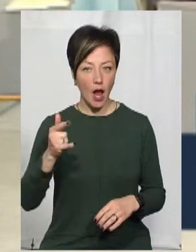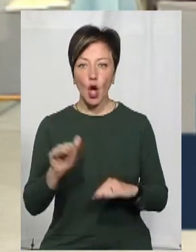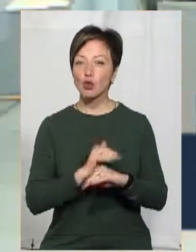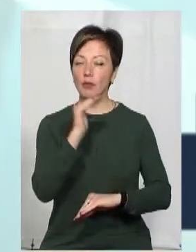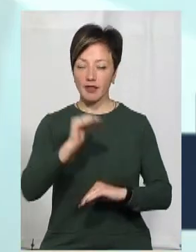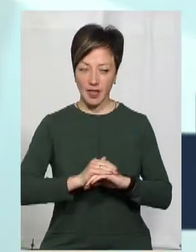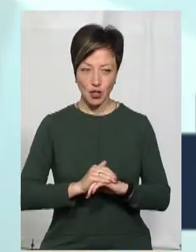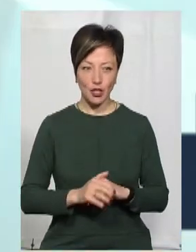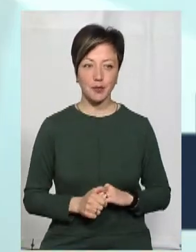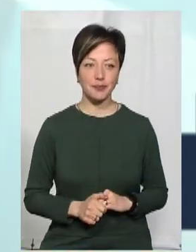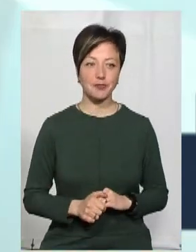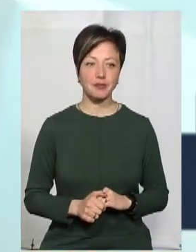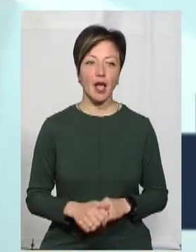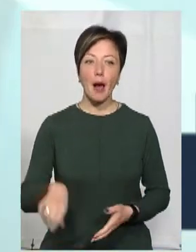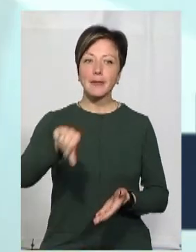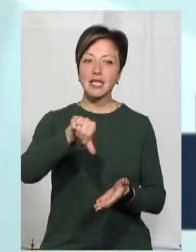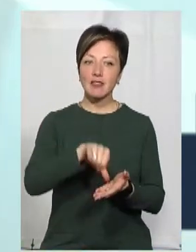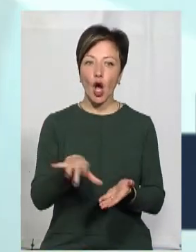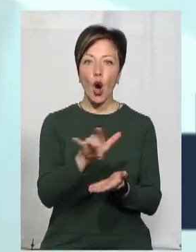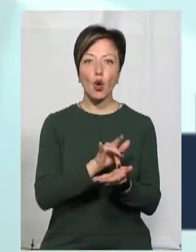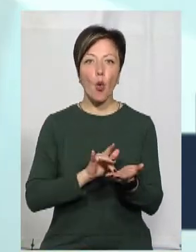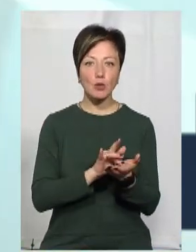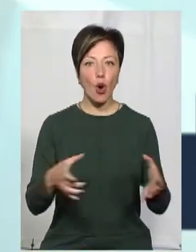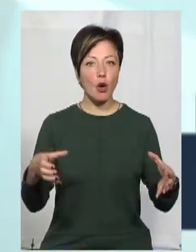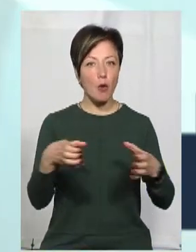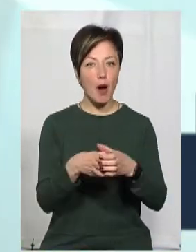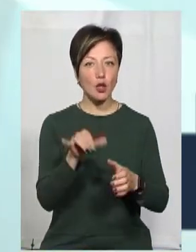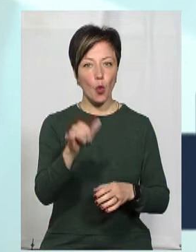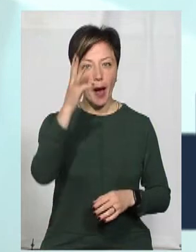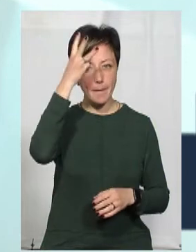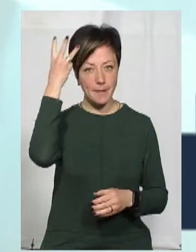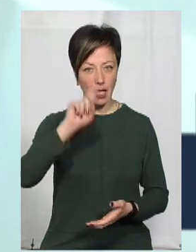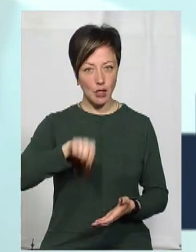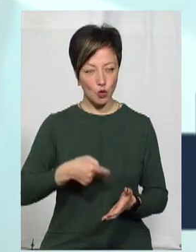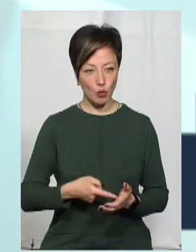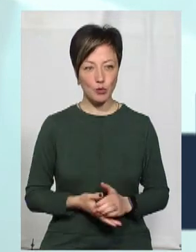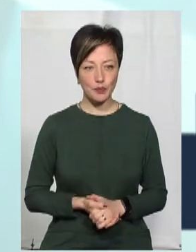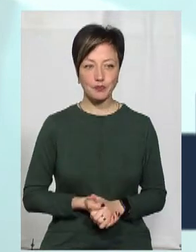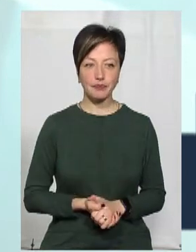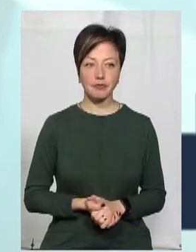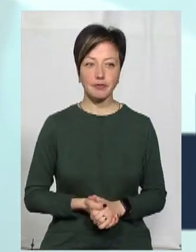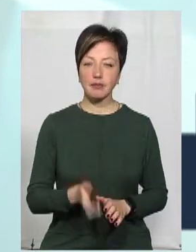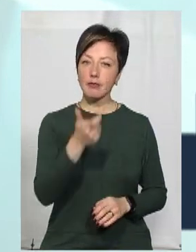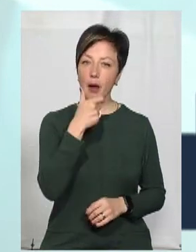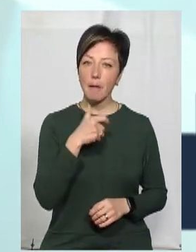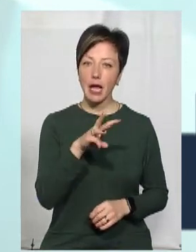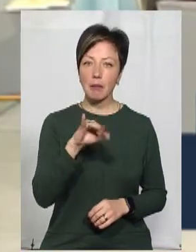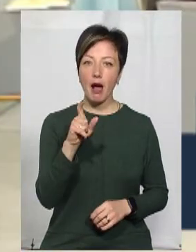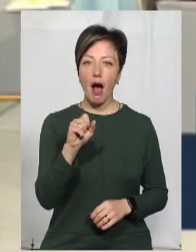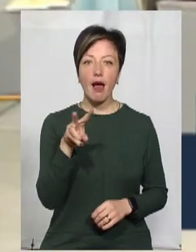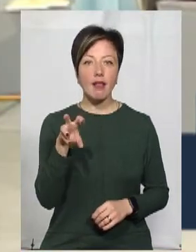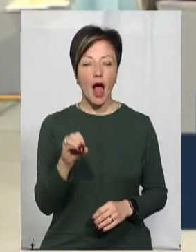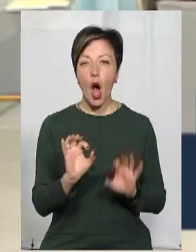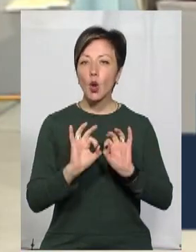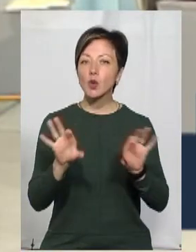Добрий вечір. Добре. Він є представником ромської громади у Хмельницькому. Пане Михайле, розкажіть більше